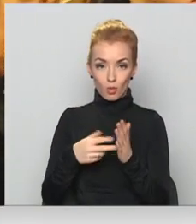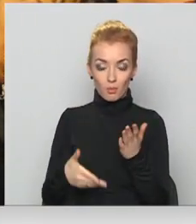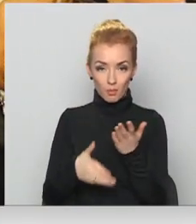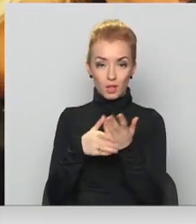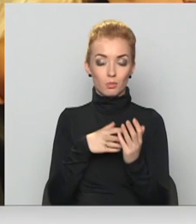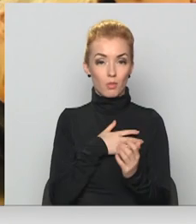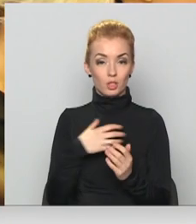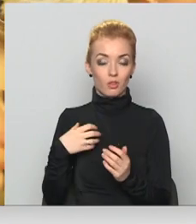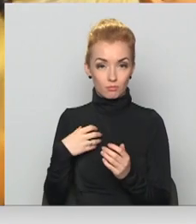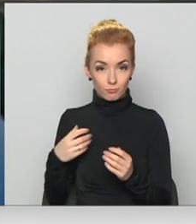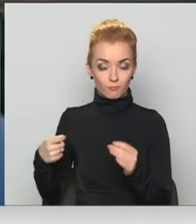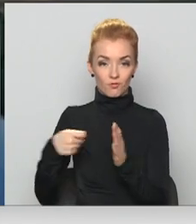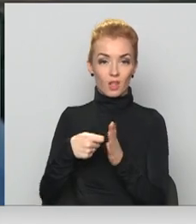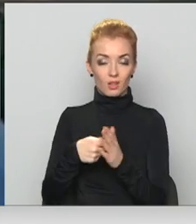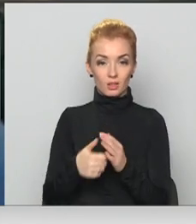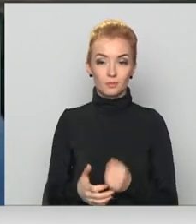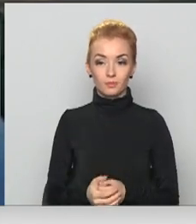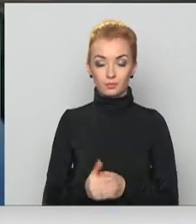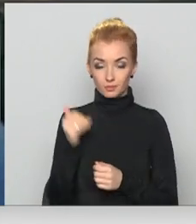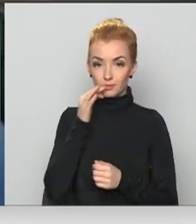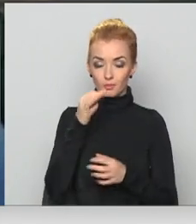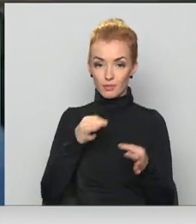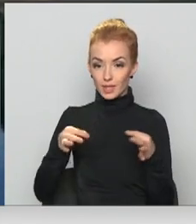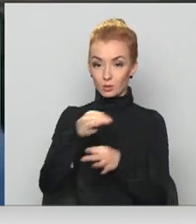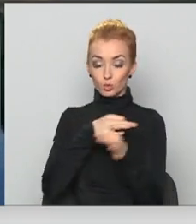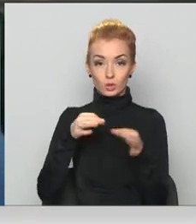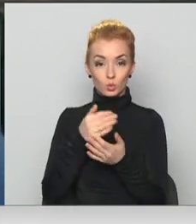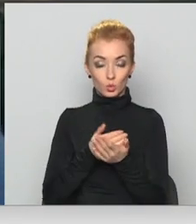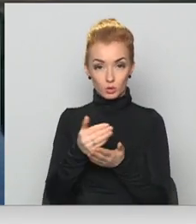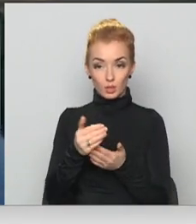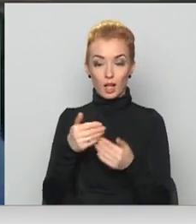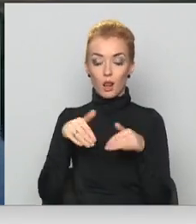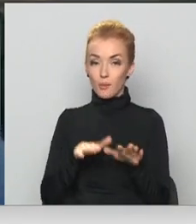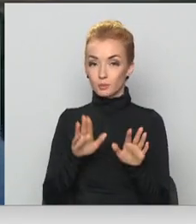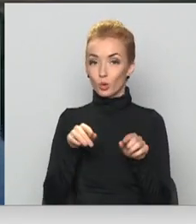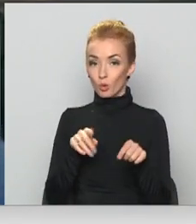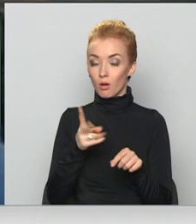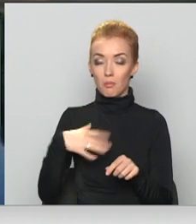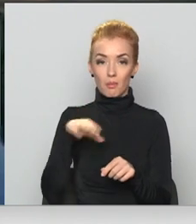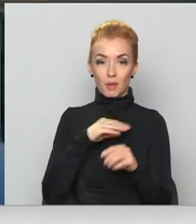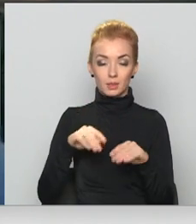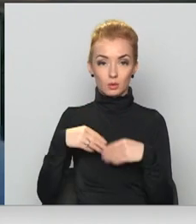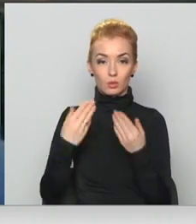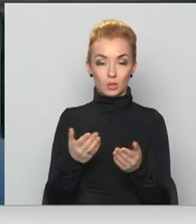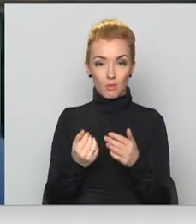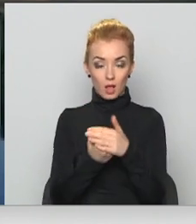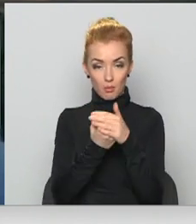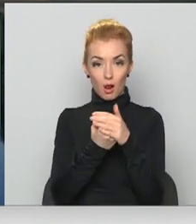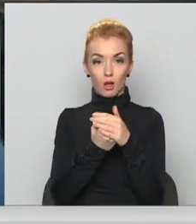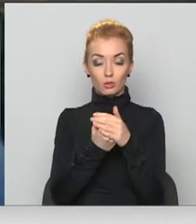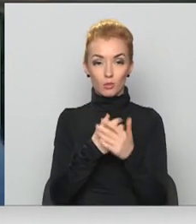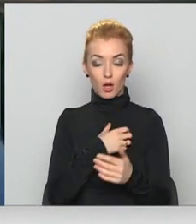pašvaldībām finansiāli. Diskusijas turpinās tā, ir lemts par to, ka mēs sniegsim atbalstu pašvaldību